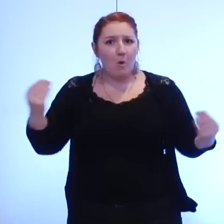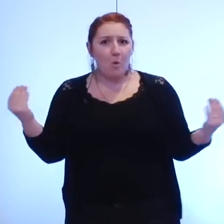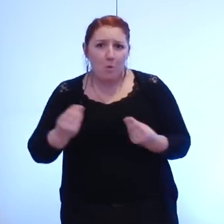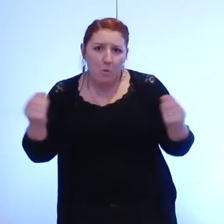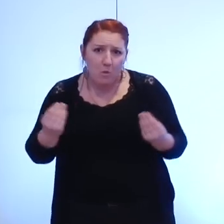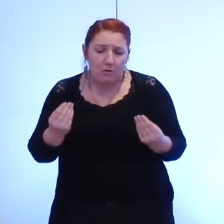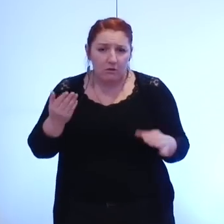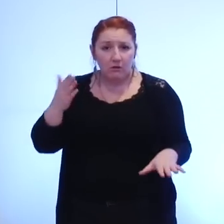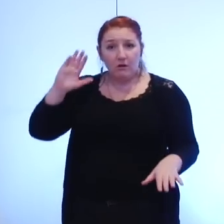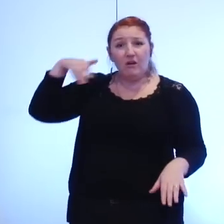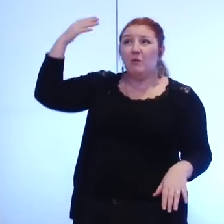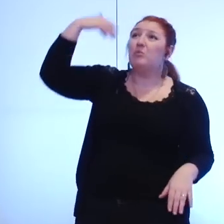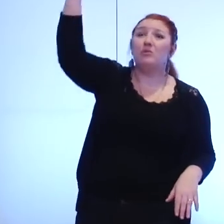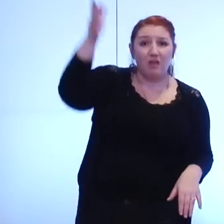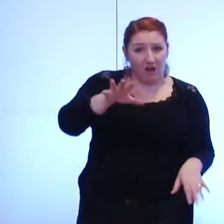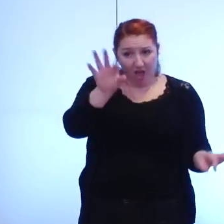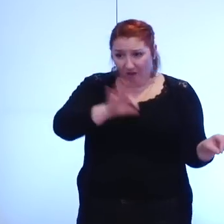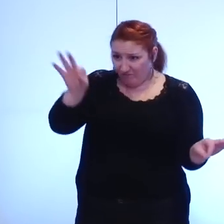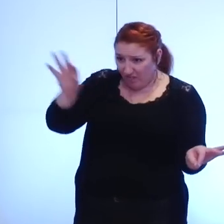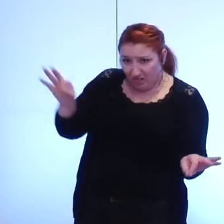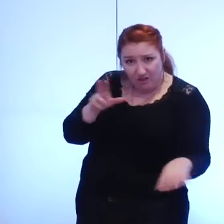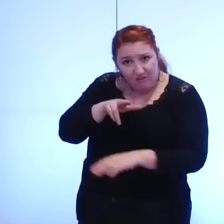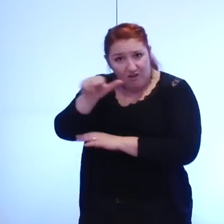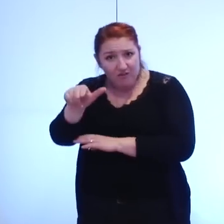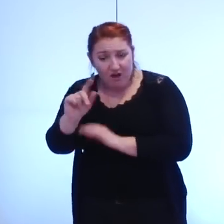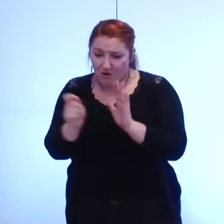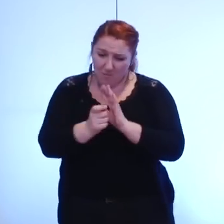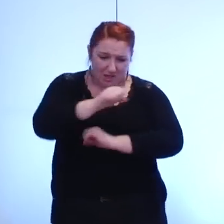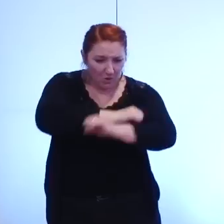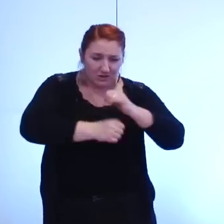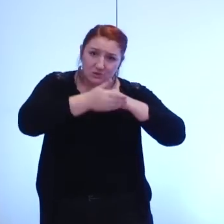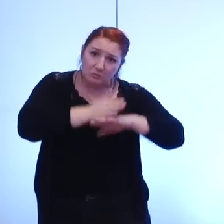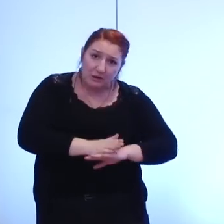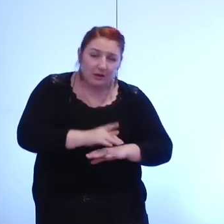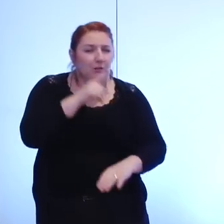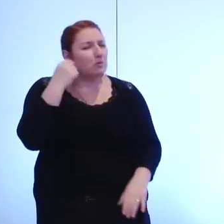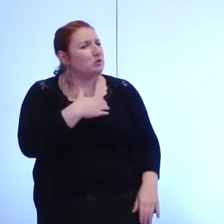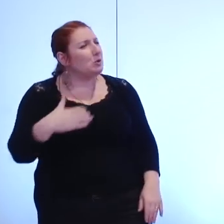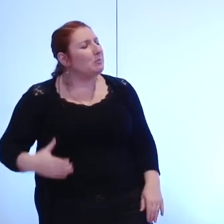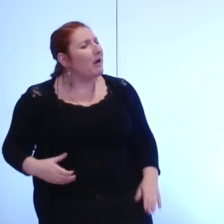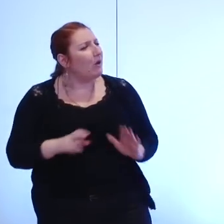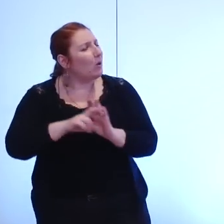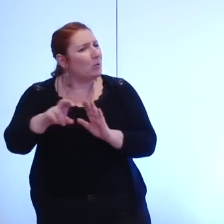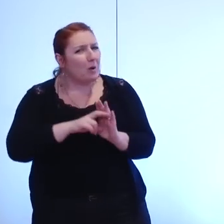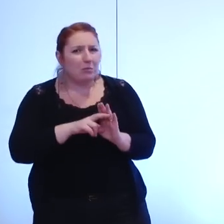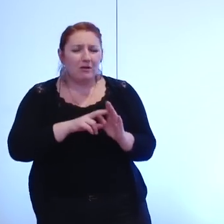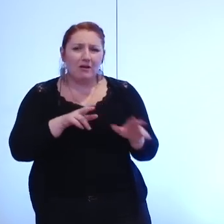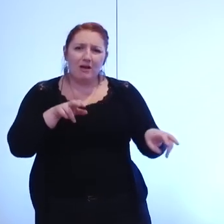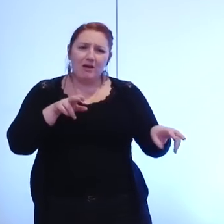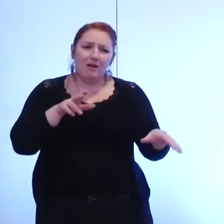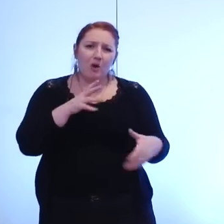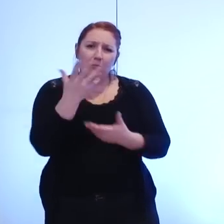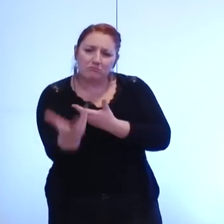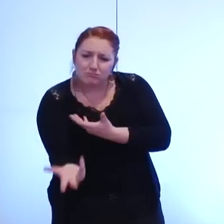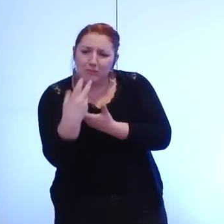invités plus tard une fois que l'organisation sera mise en place monsieur le maire de Grenoble quelle est la démarche participative de ce